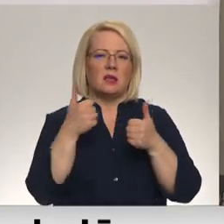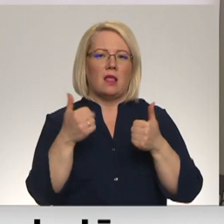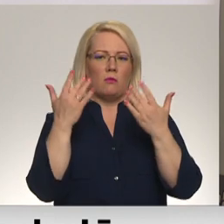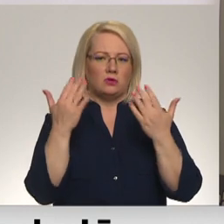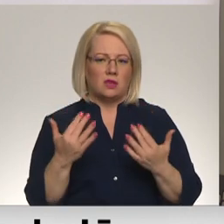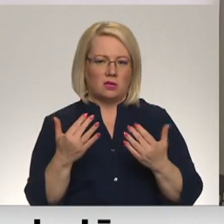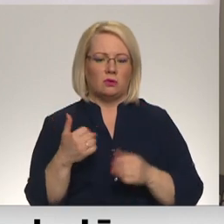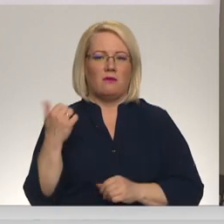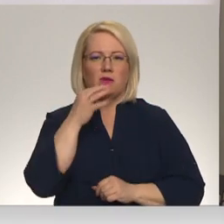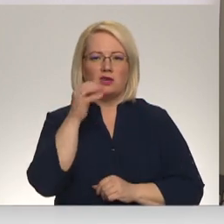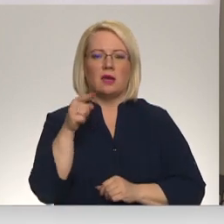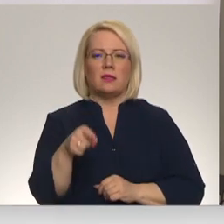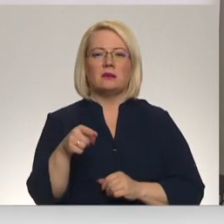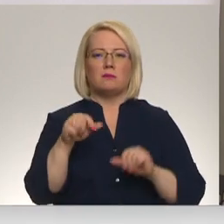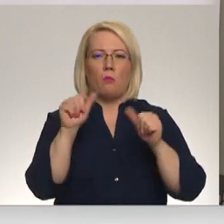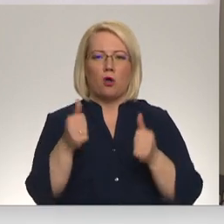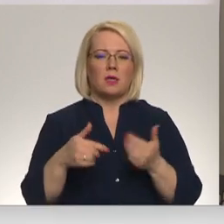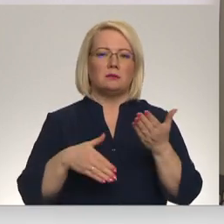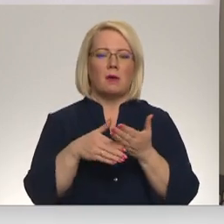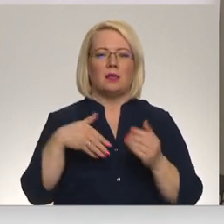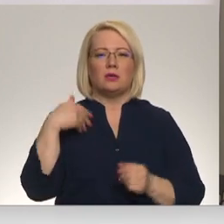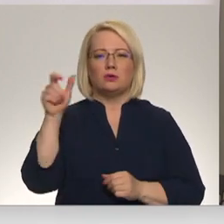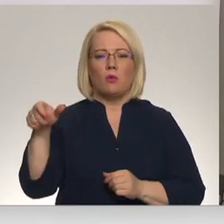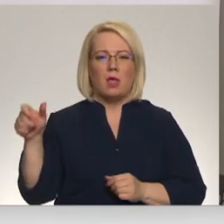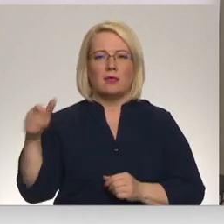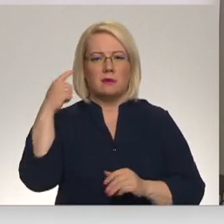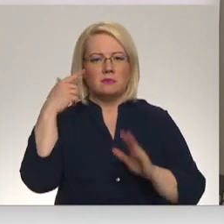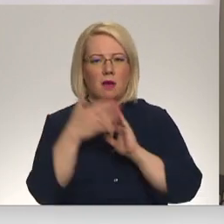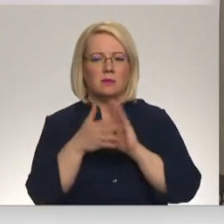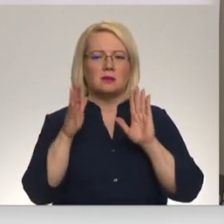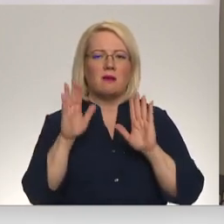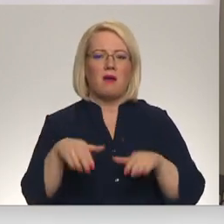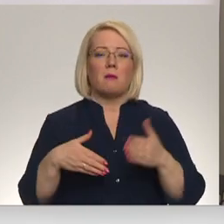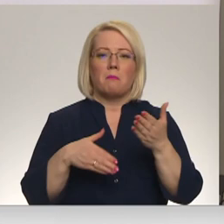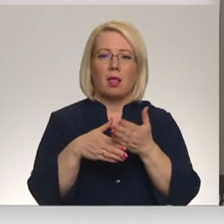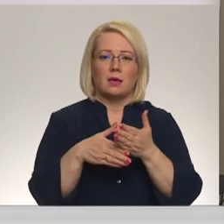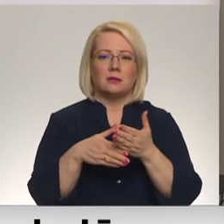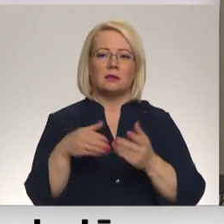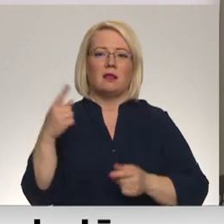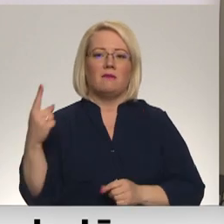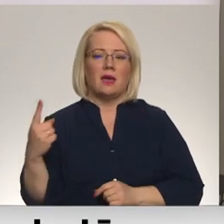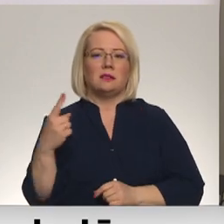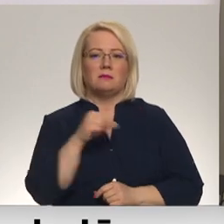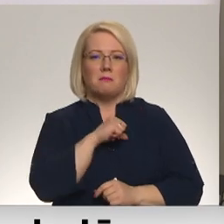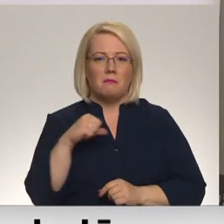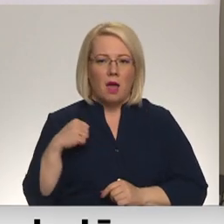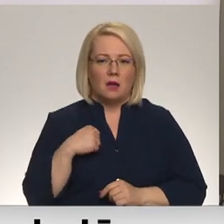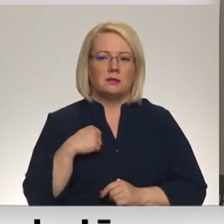modelis palīdz skolēniem apzināties, ka viņš var palīdzēt viens pats